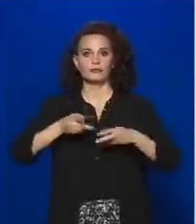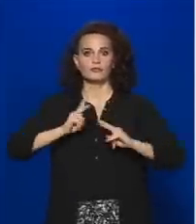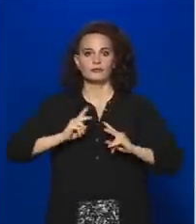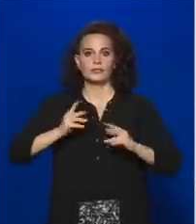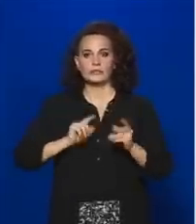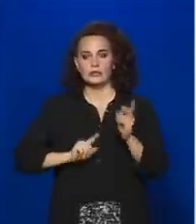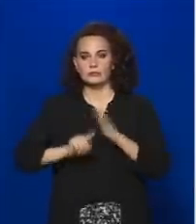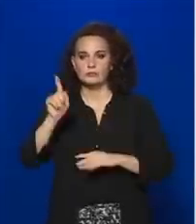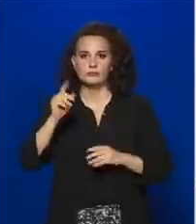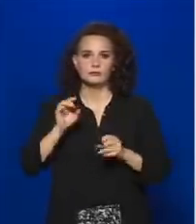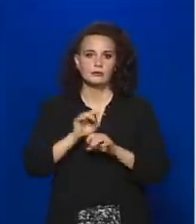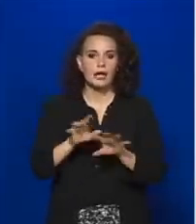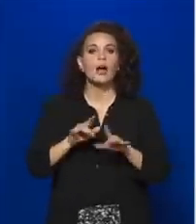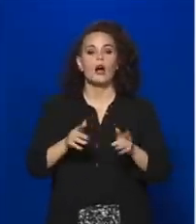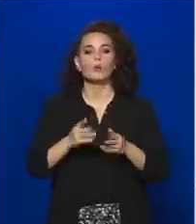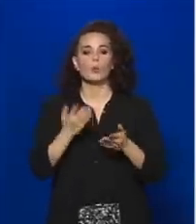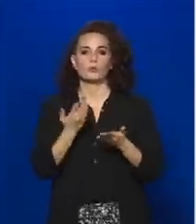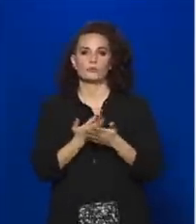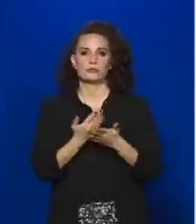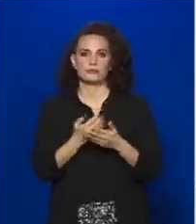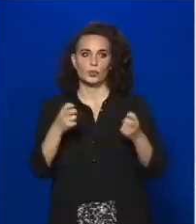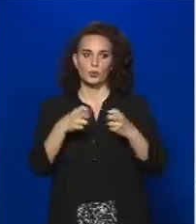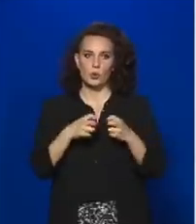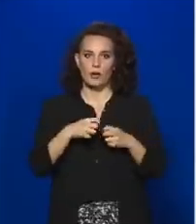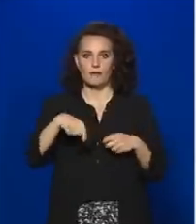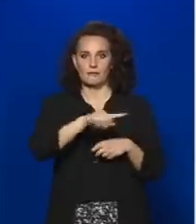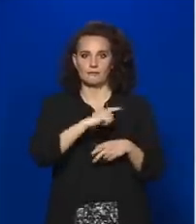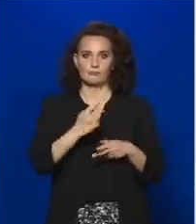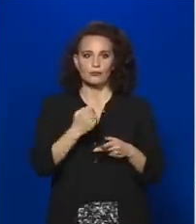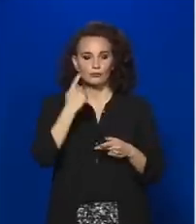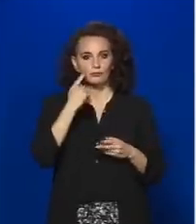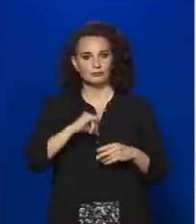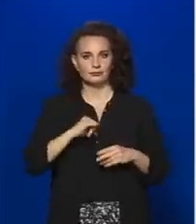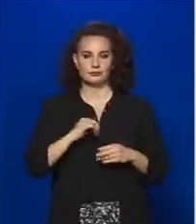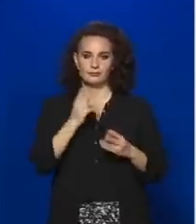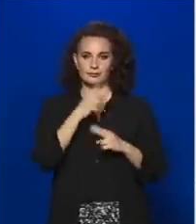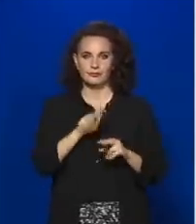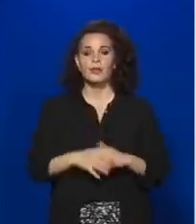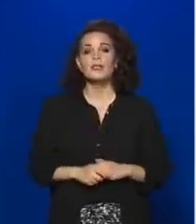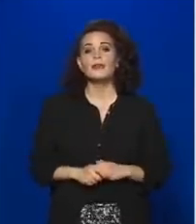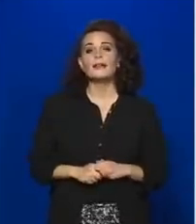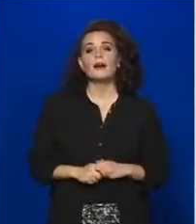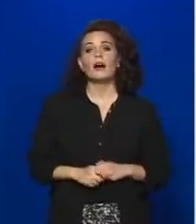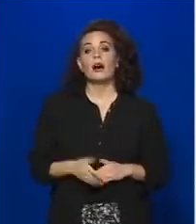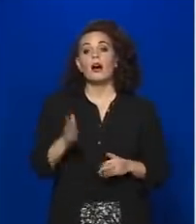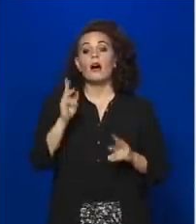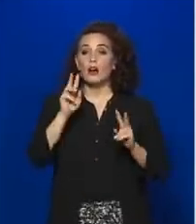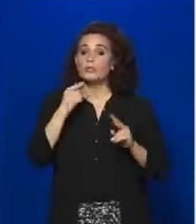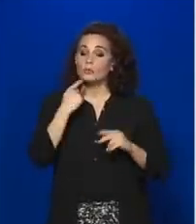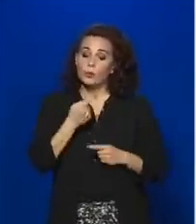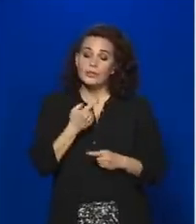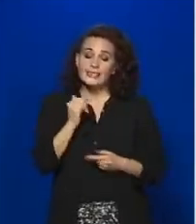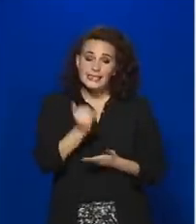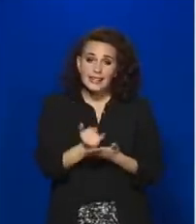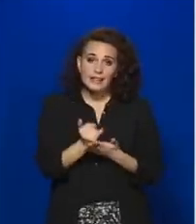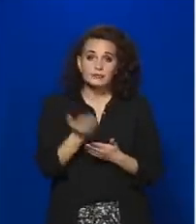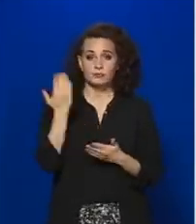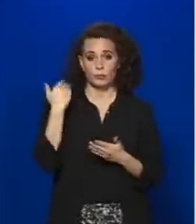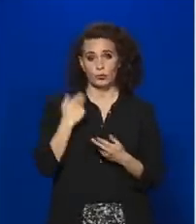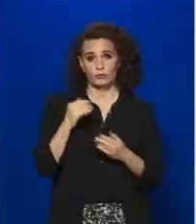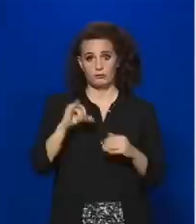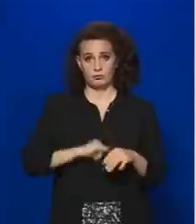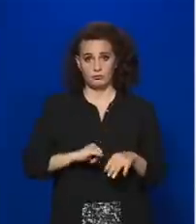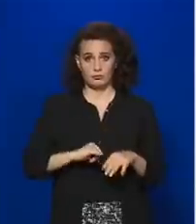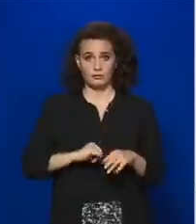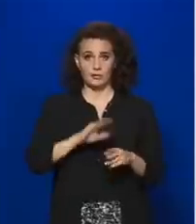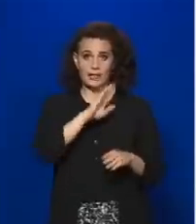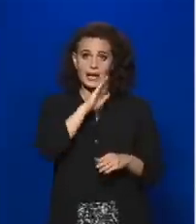garantálják. Így tehát azt tudom mondani a kérdést, hogy igen, az megfelel a valóságnak, hogy a korábban biztosított ágyszám